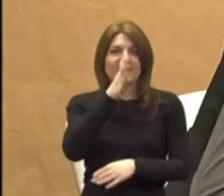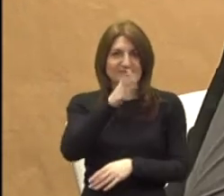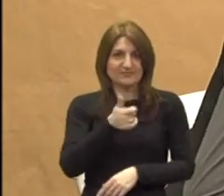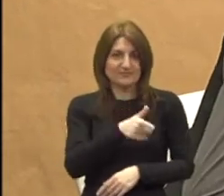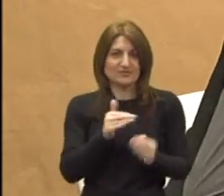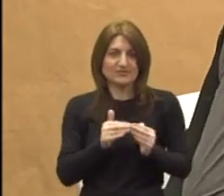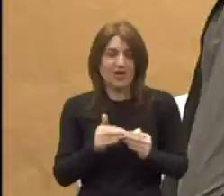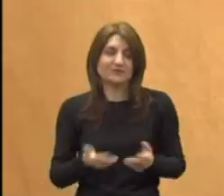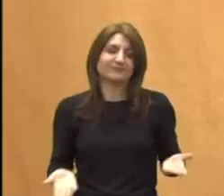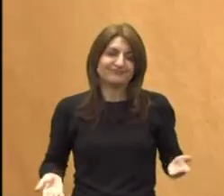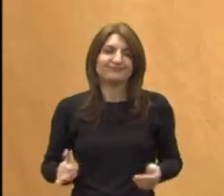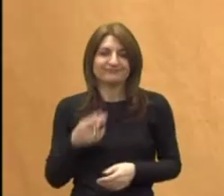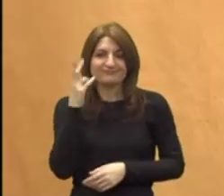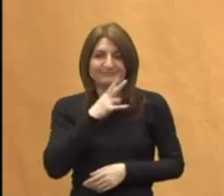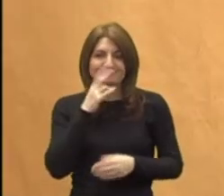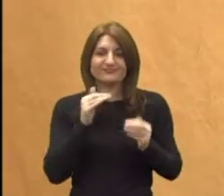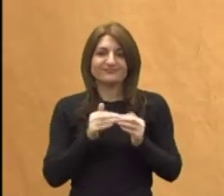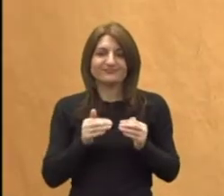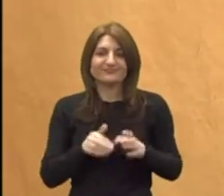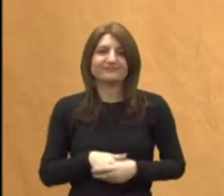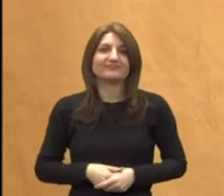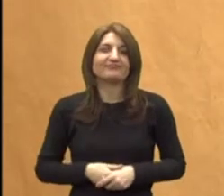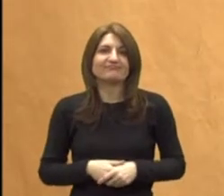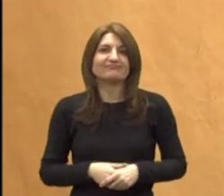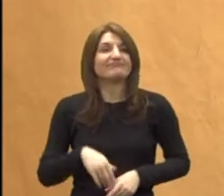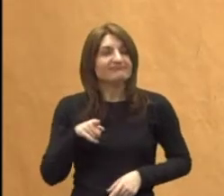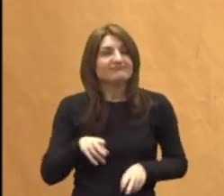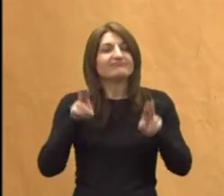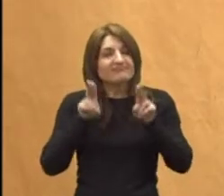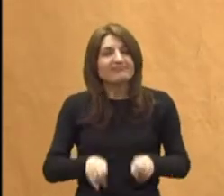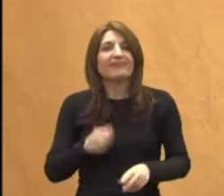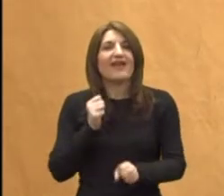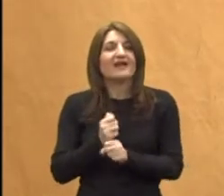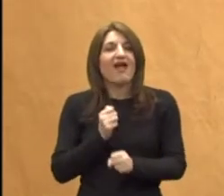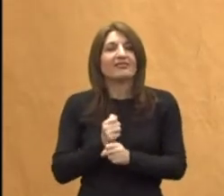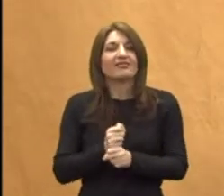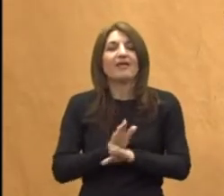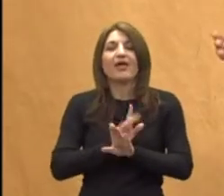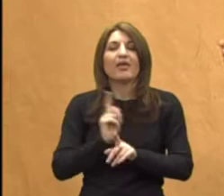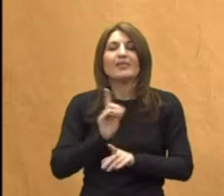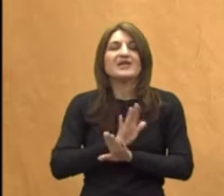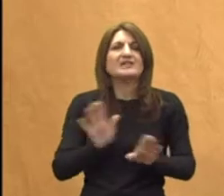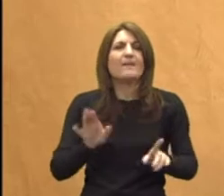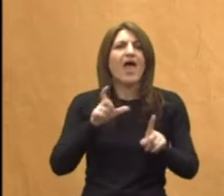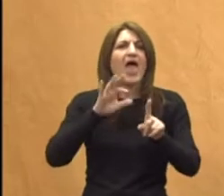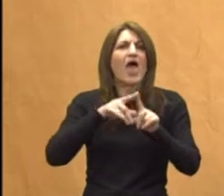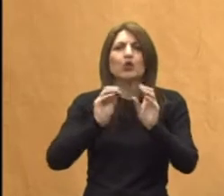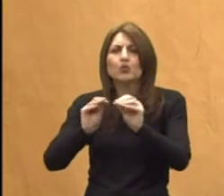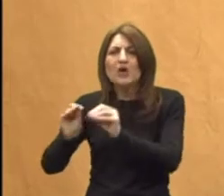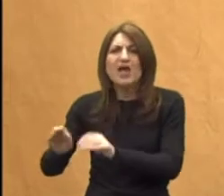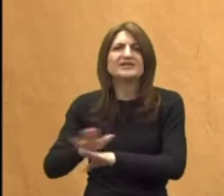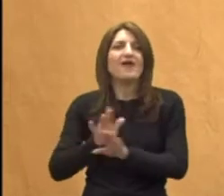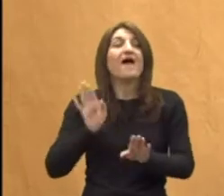slažite sam. Vizija je super. Znači, vi zaista radite ne sa ovim, što ste rekli, edukacijama. Svi ste